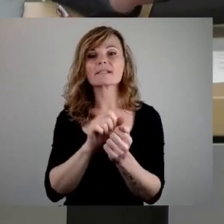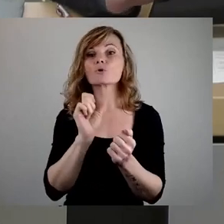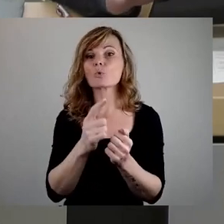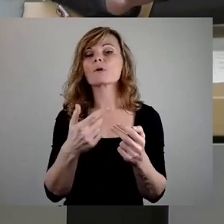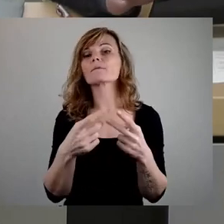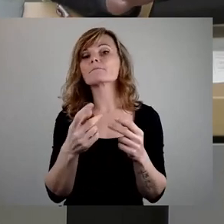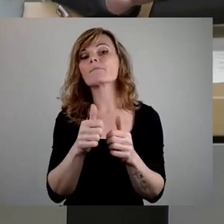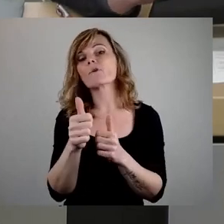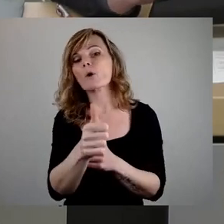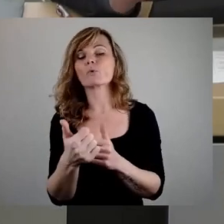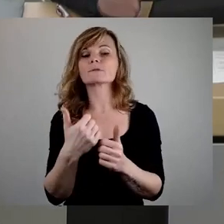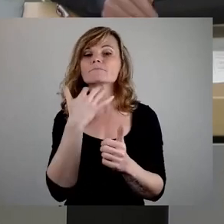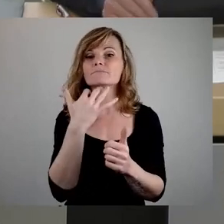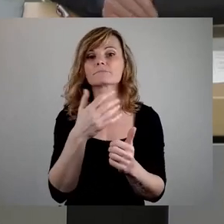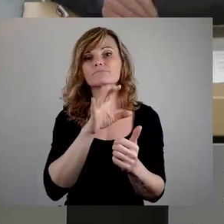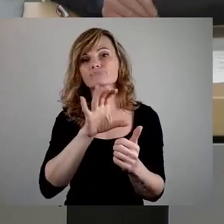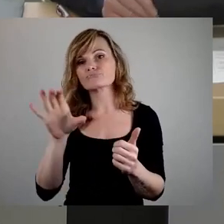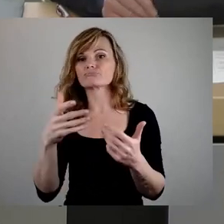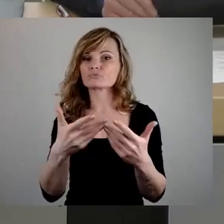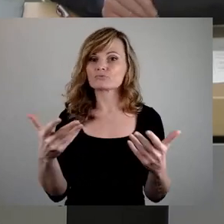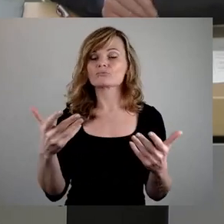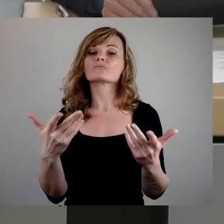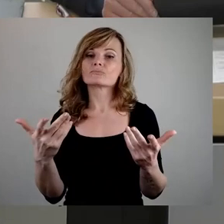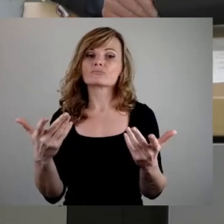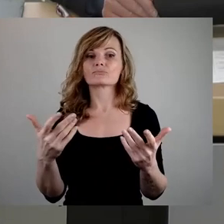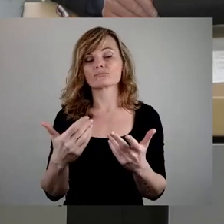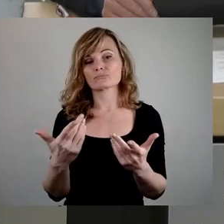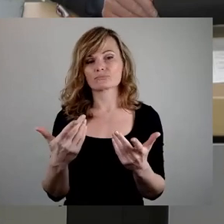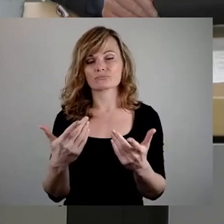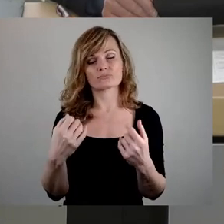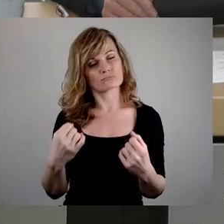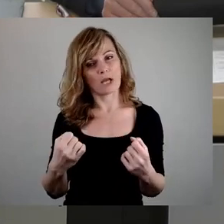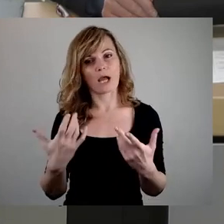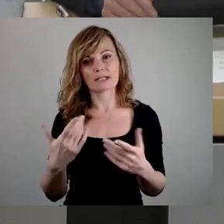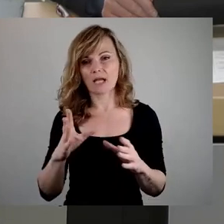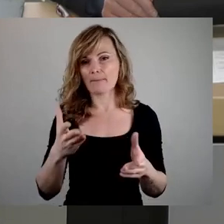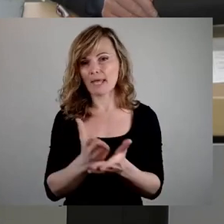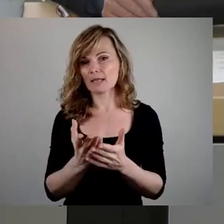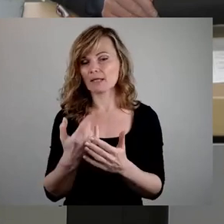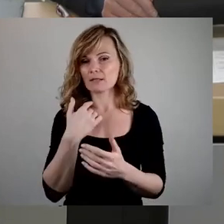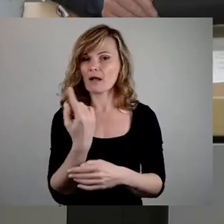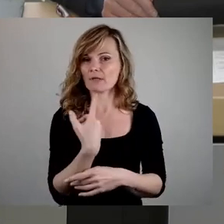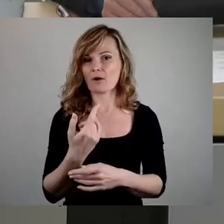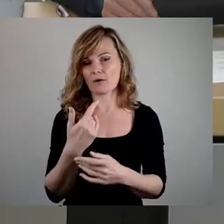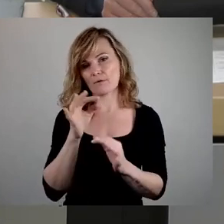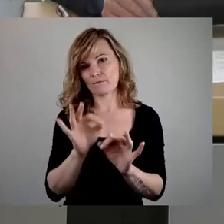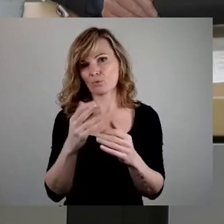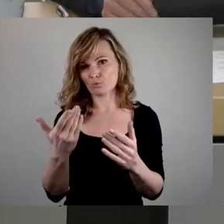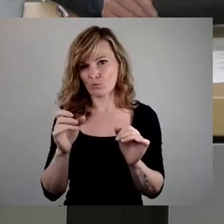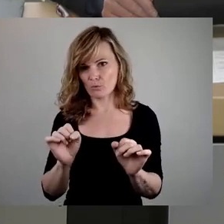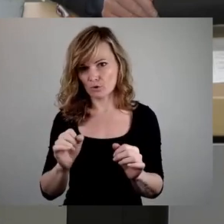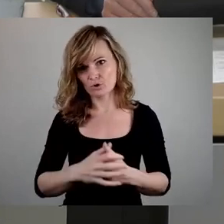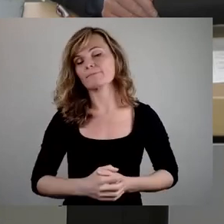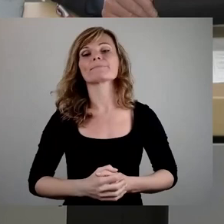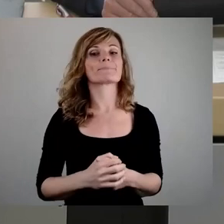Ich denke, das geht zumindest in eine Richtung, die eine breite Mehrheit am Ende auch tragen kann hier im Stadtrat. Trotz